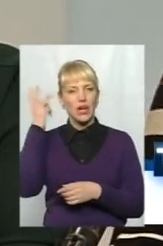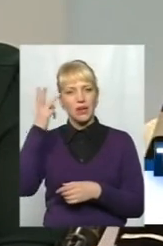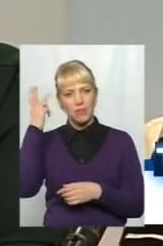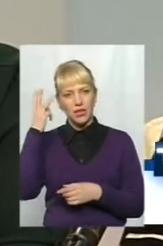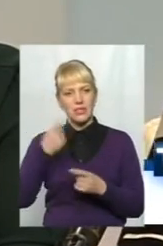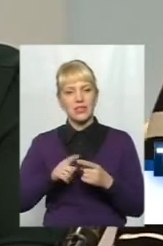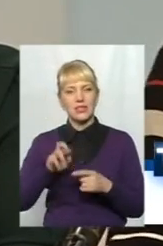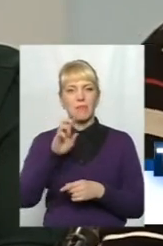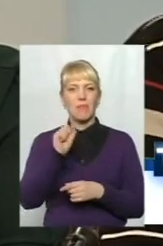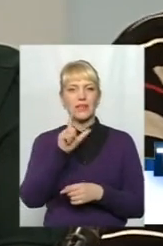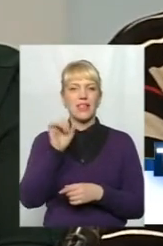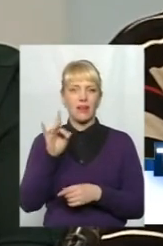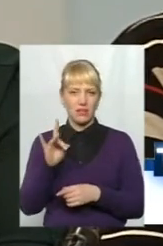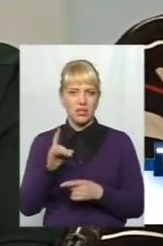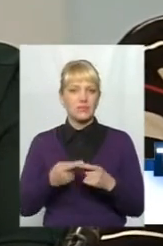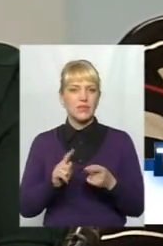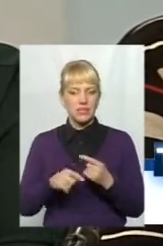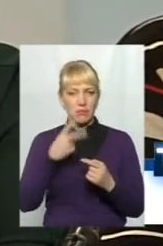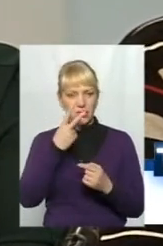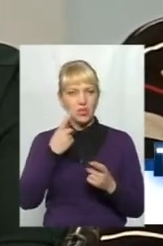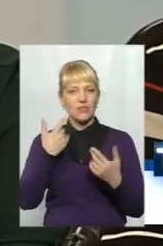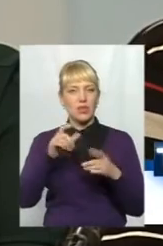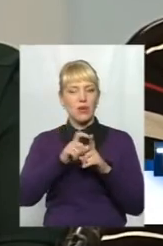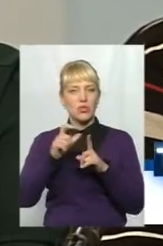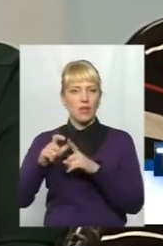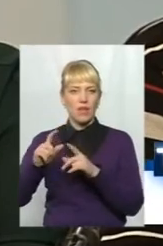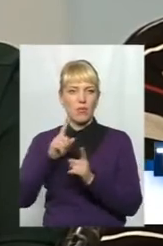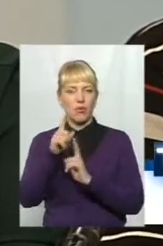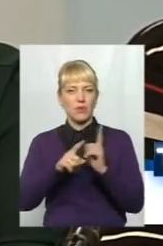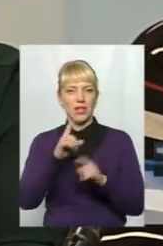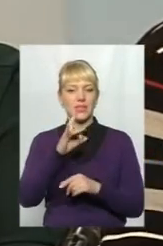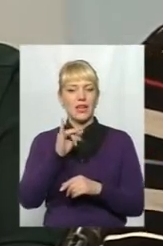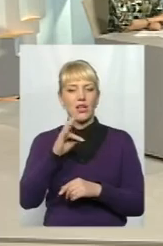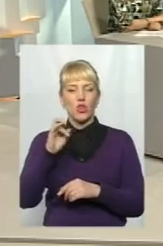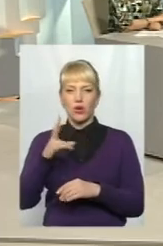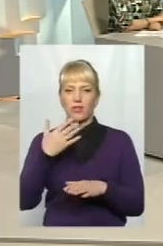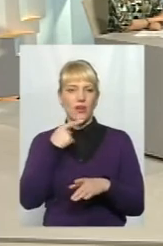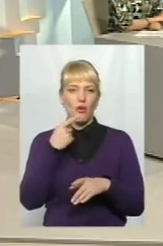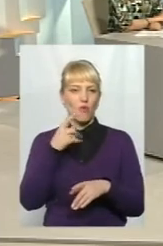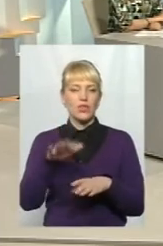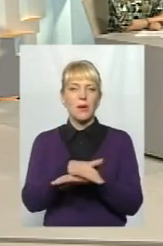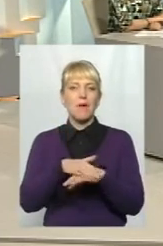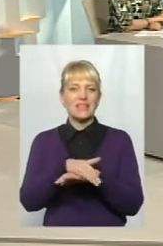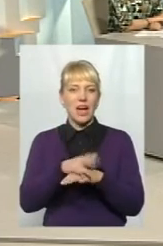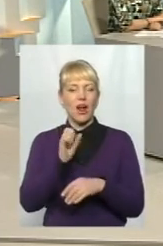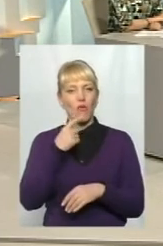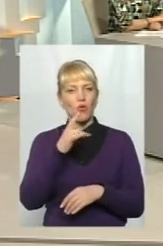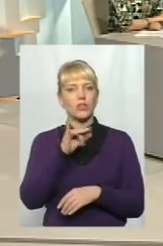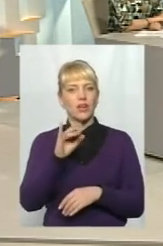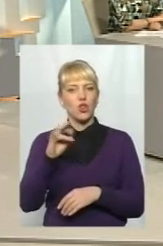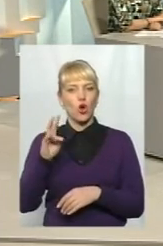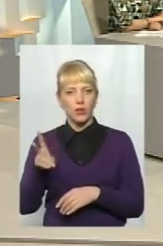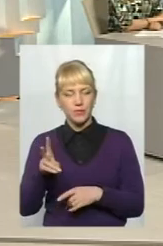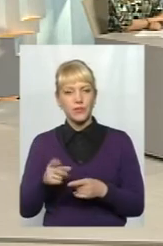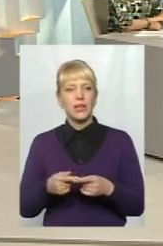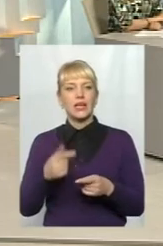місто-базар. Ви бачите, вже помінялося навіть саме слово. Вже не слово «базар», а вже слово «ринок». А